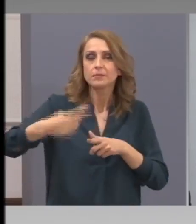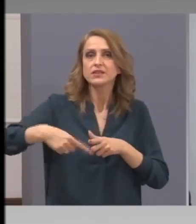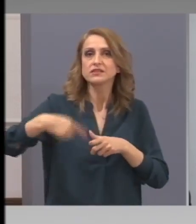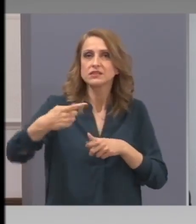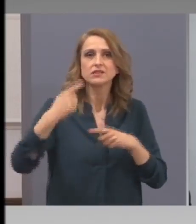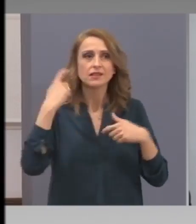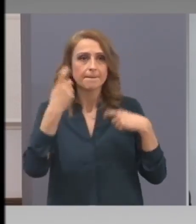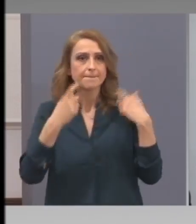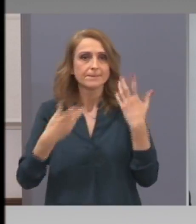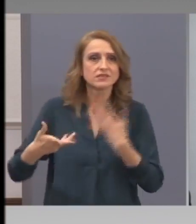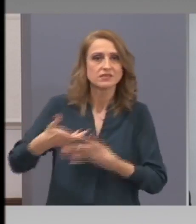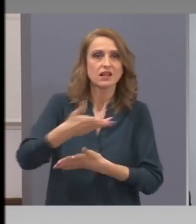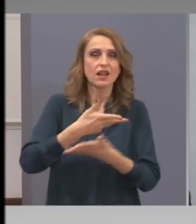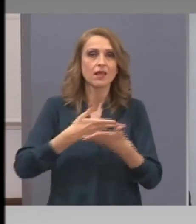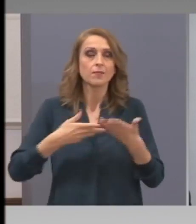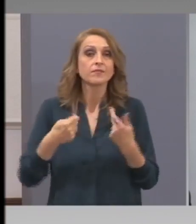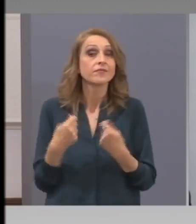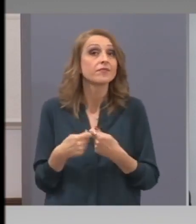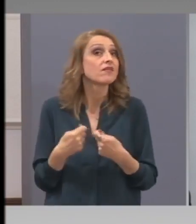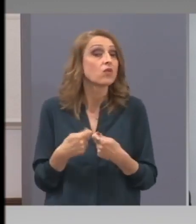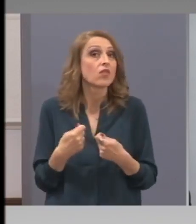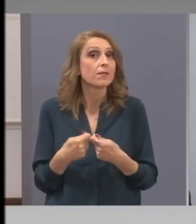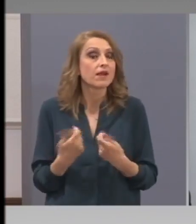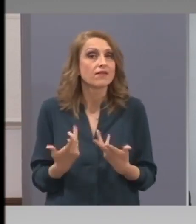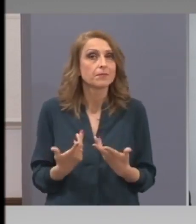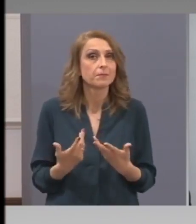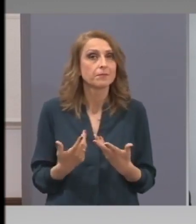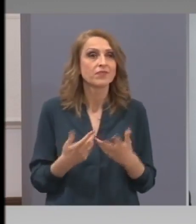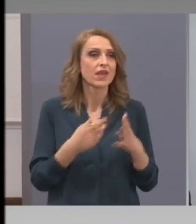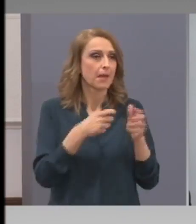въпроса, със съсловията.